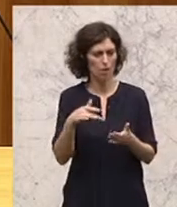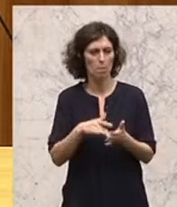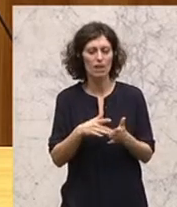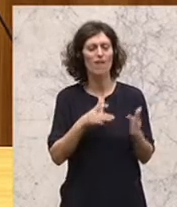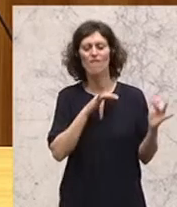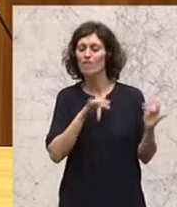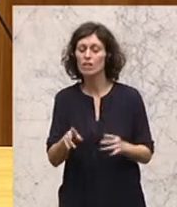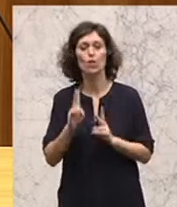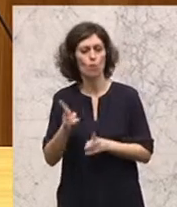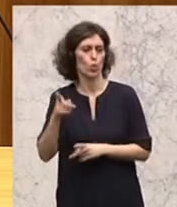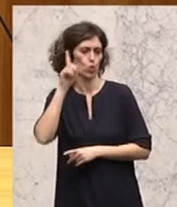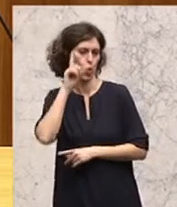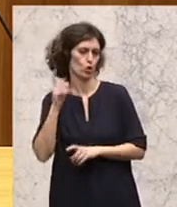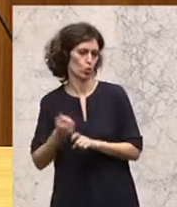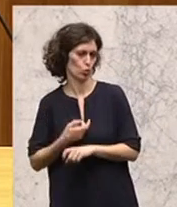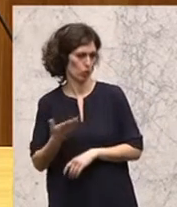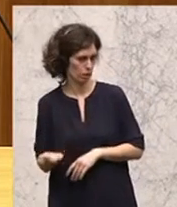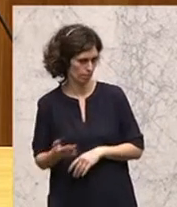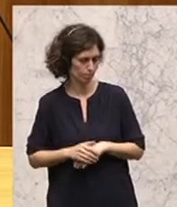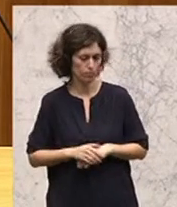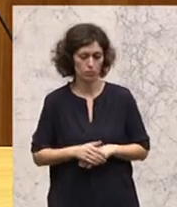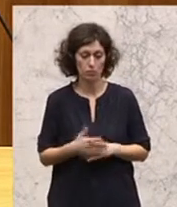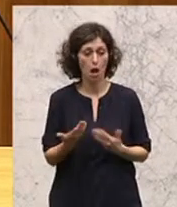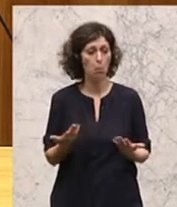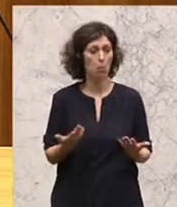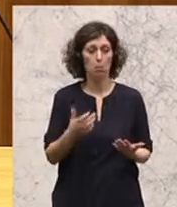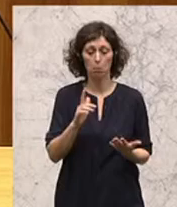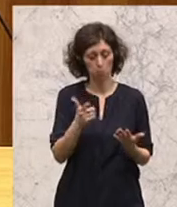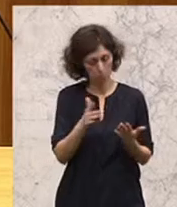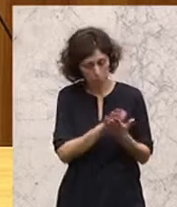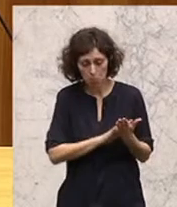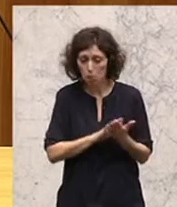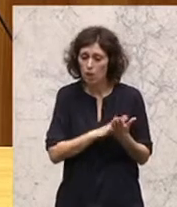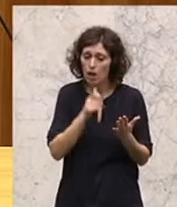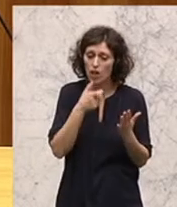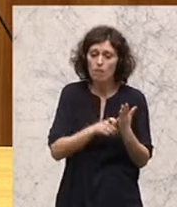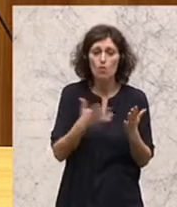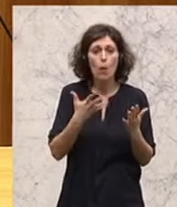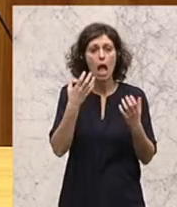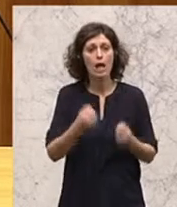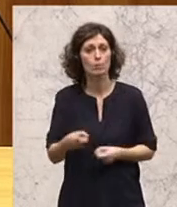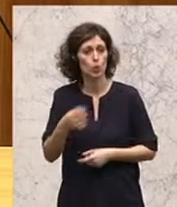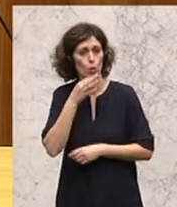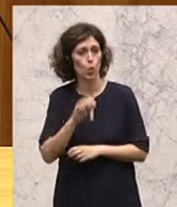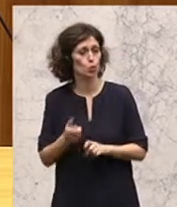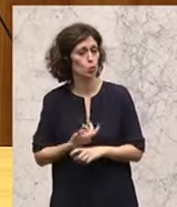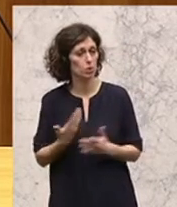Deutschkurse geflossen sind. Aber kein Wort über die Ergebnisse dieser Deutschkurse.